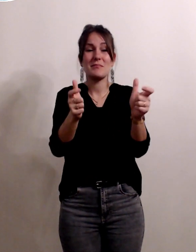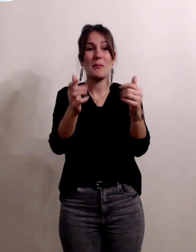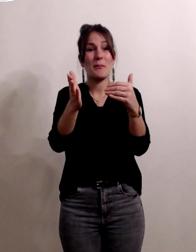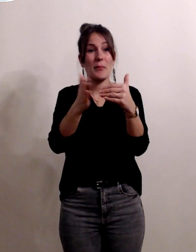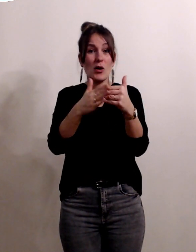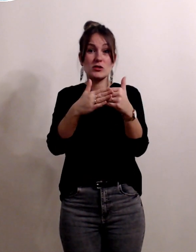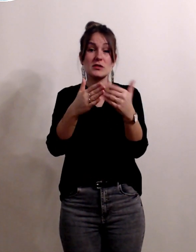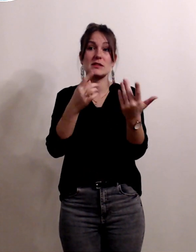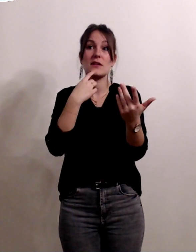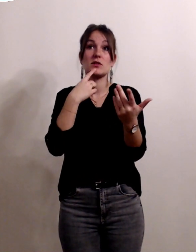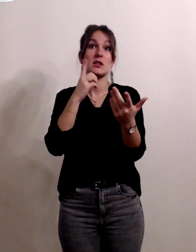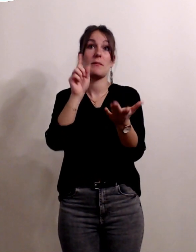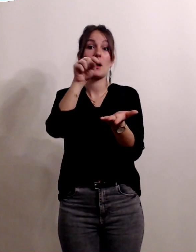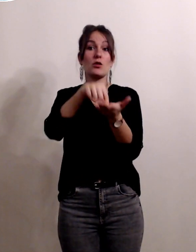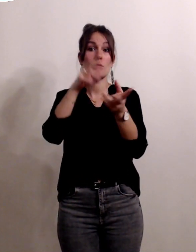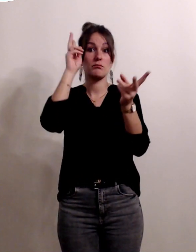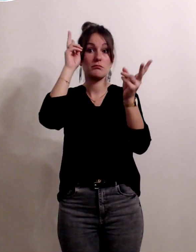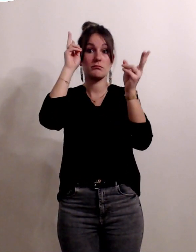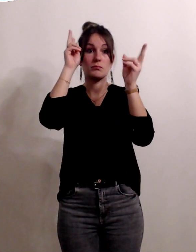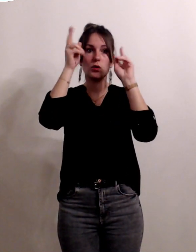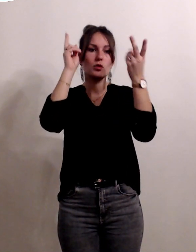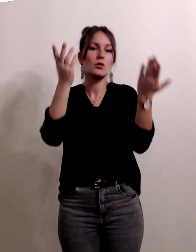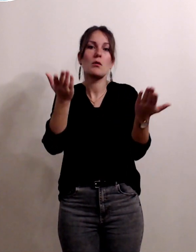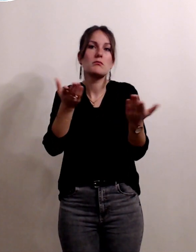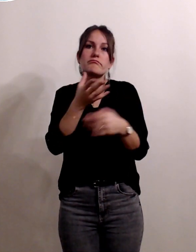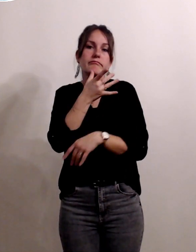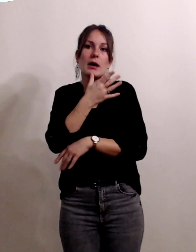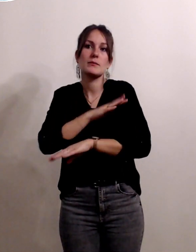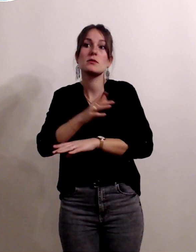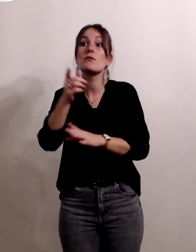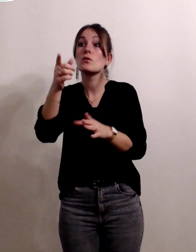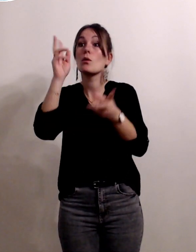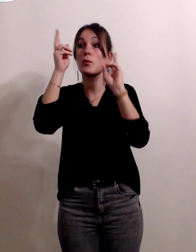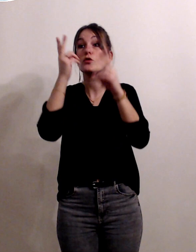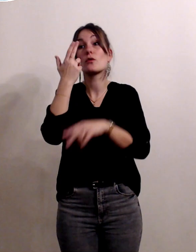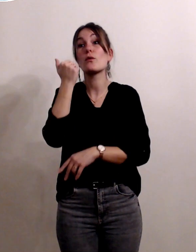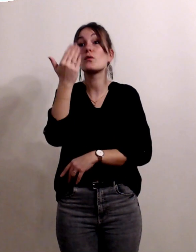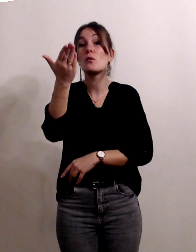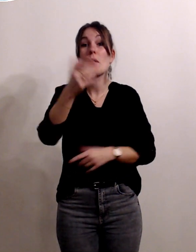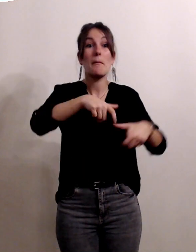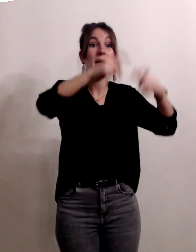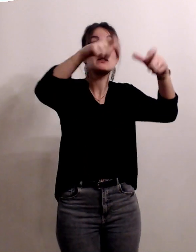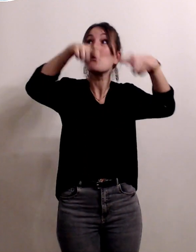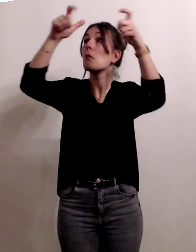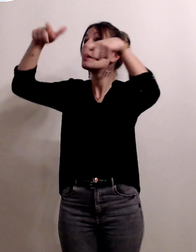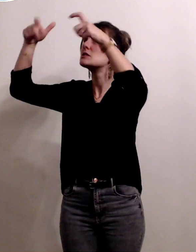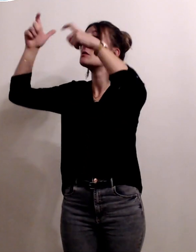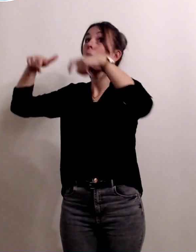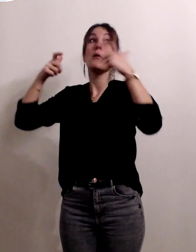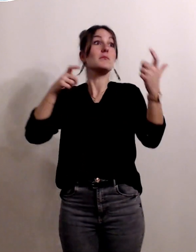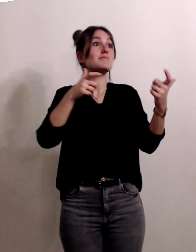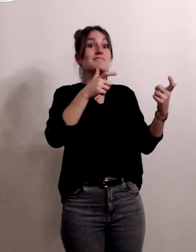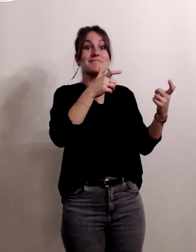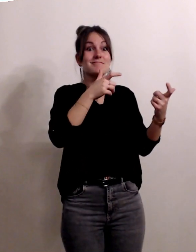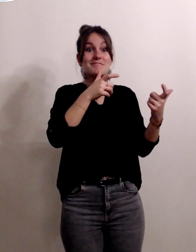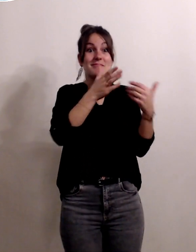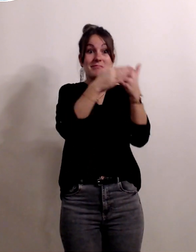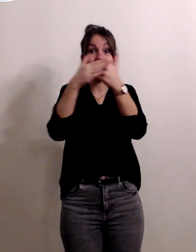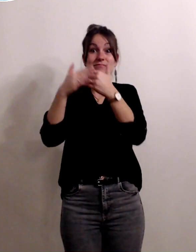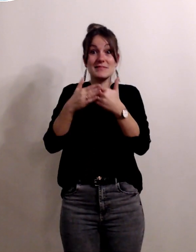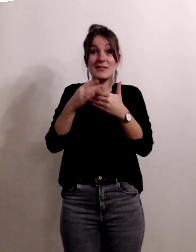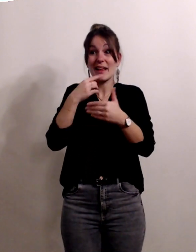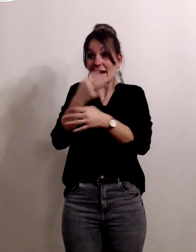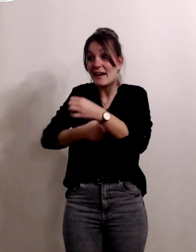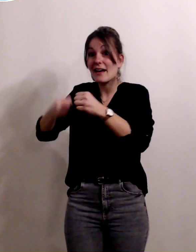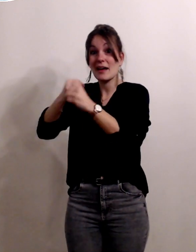site de la maternité de Bretonneau pas envisageable du tout vous êtes allé à Bretonneau vous avez vu il des bâtiments partout donc on ne peut pas trouver d'endroit pour construire